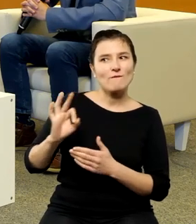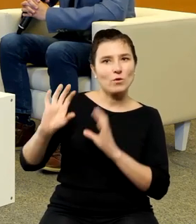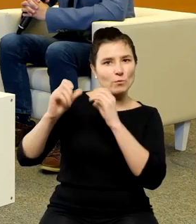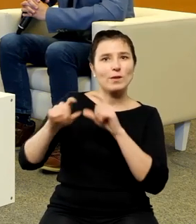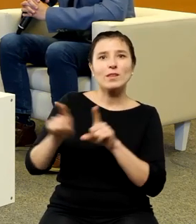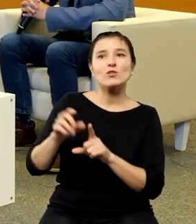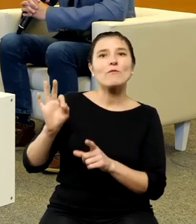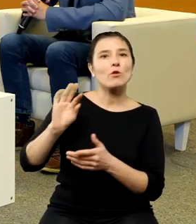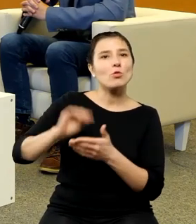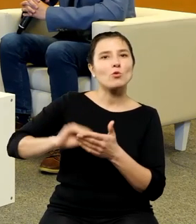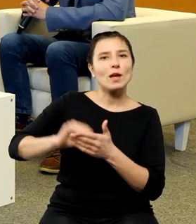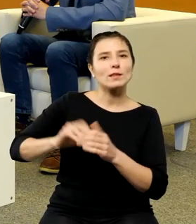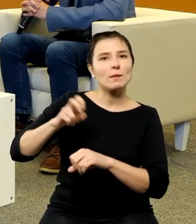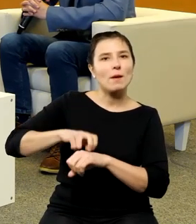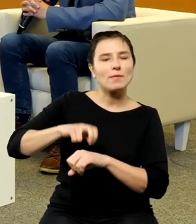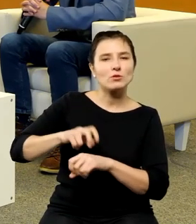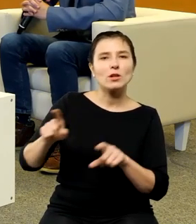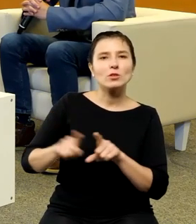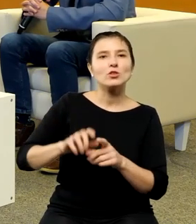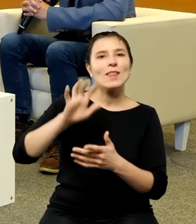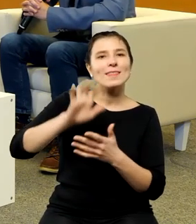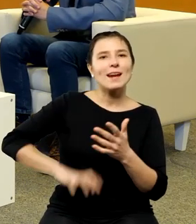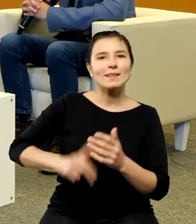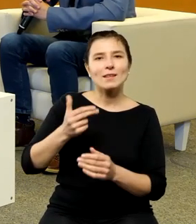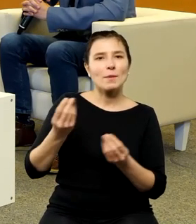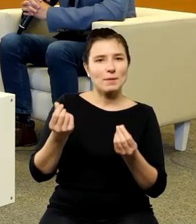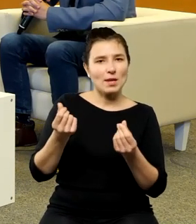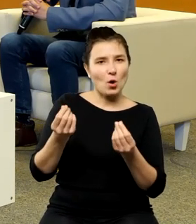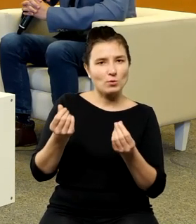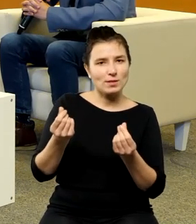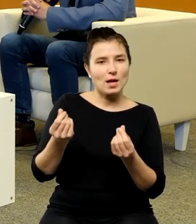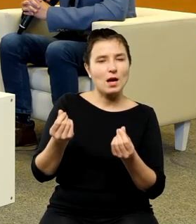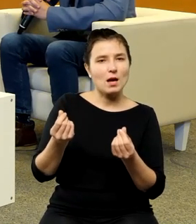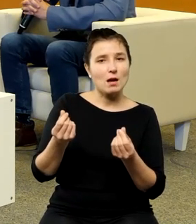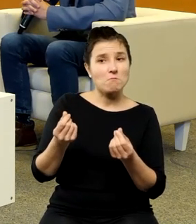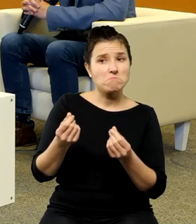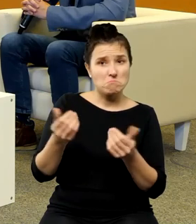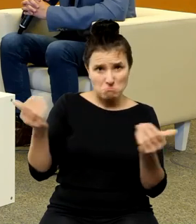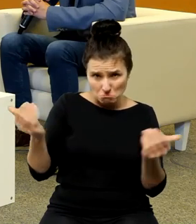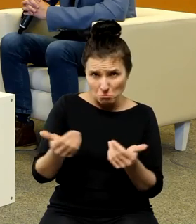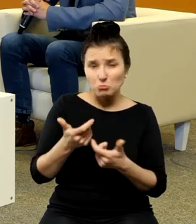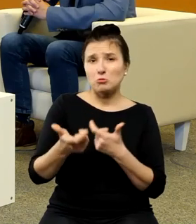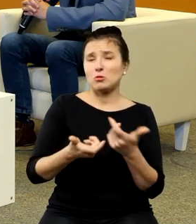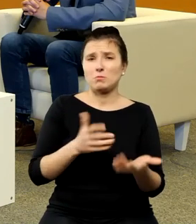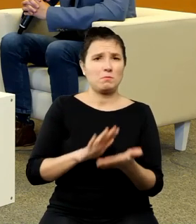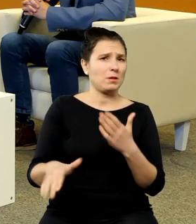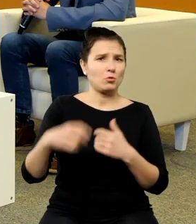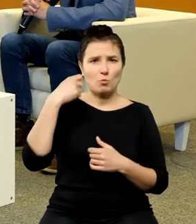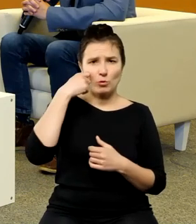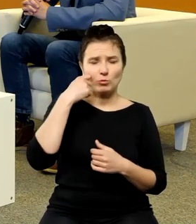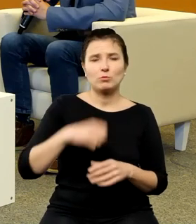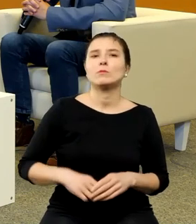medyczne czy traktat o pieniądzu może to bez kłopotu zrobić